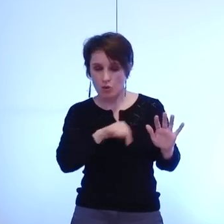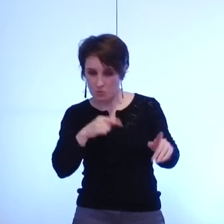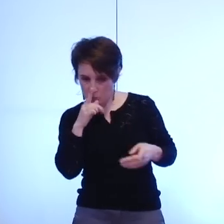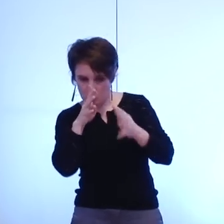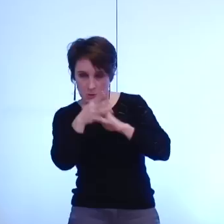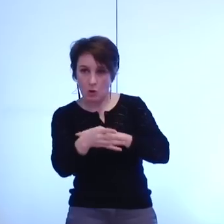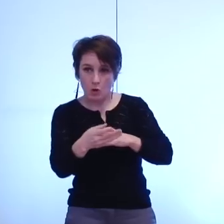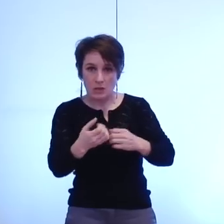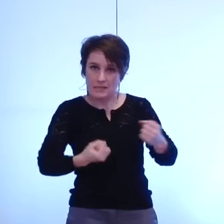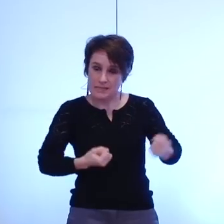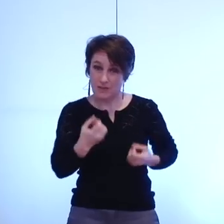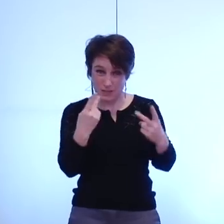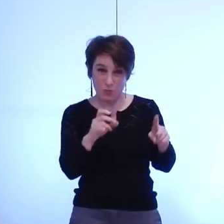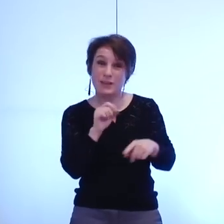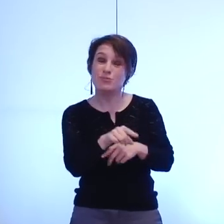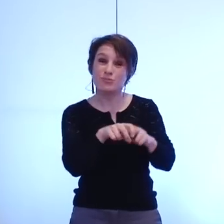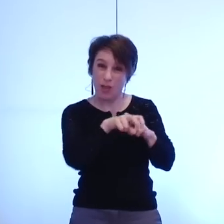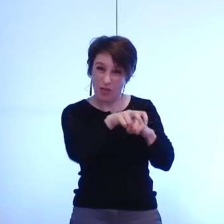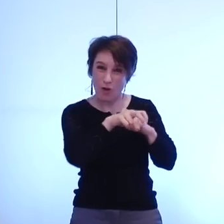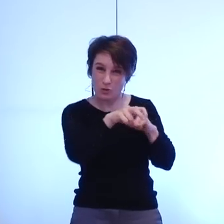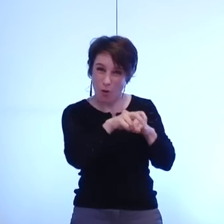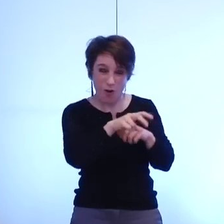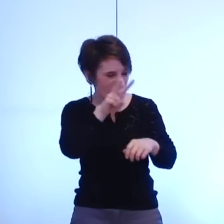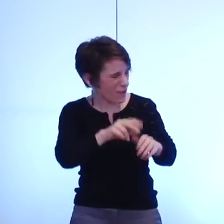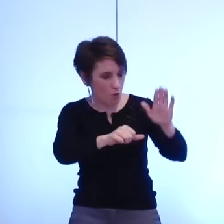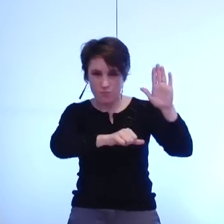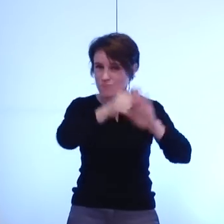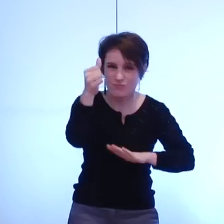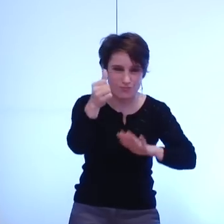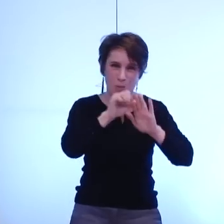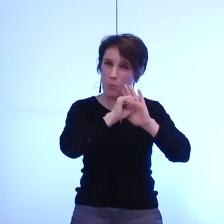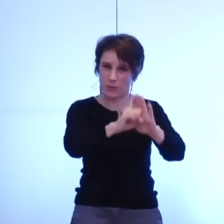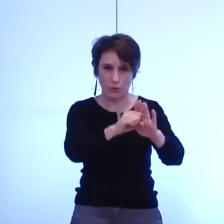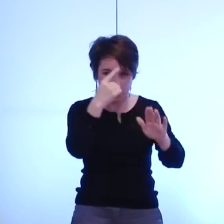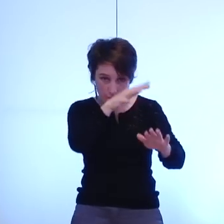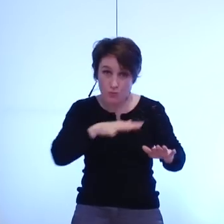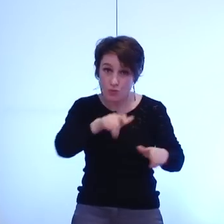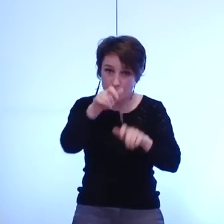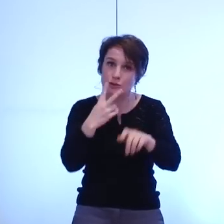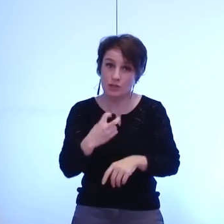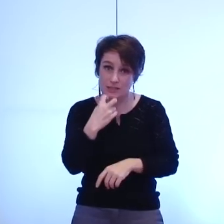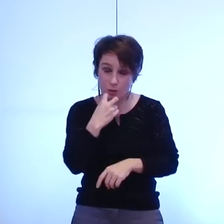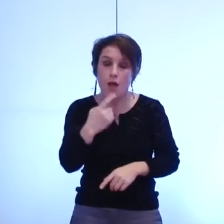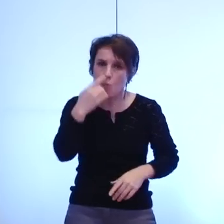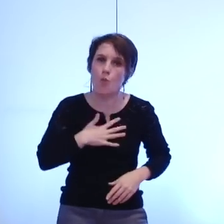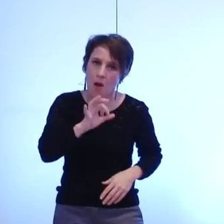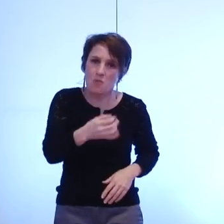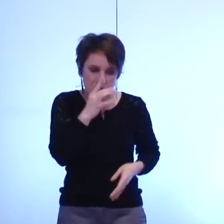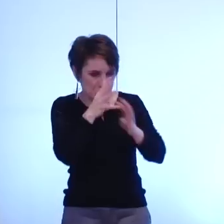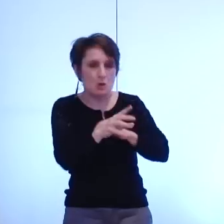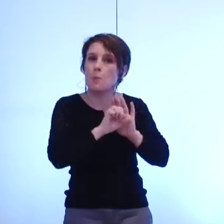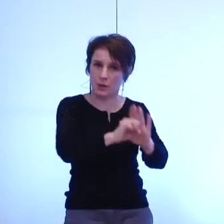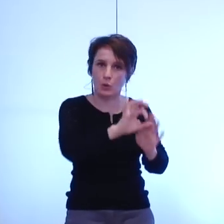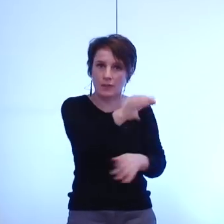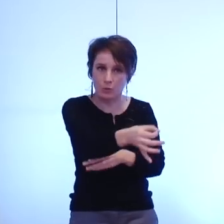public là et moi je le considère est une question majeure pour nos concitoyens déterminante encore une fois de